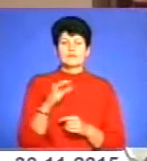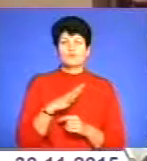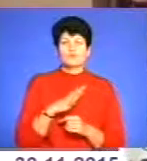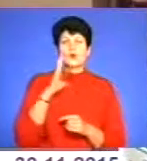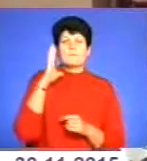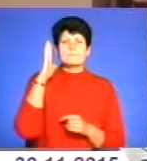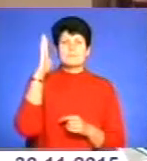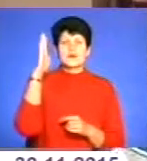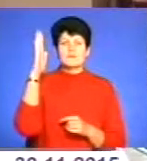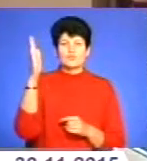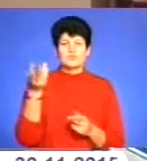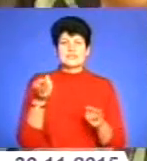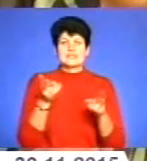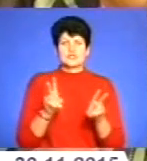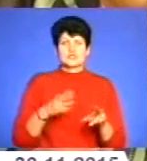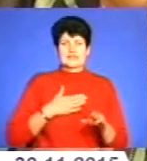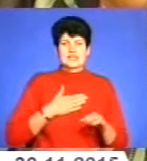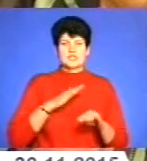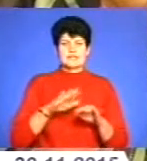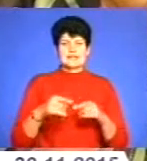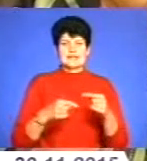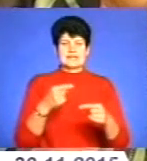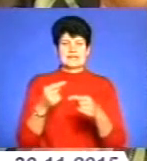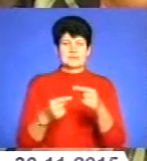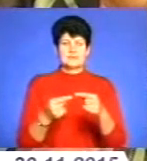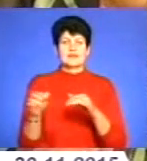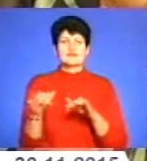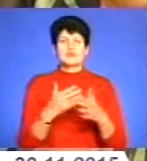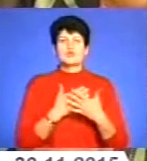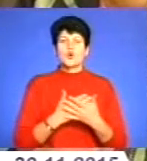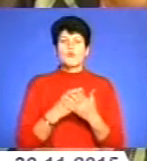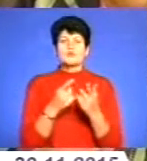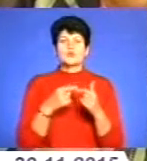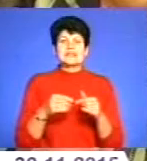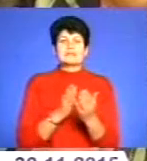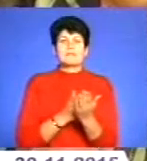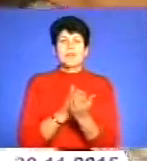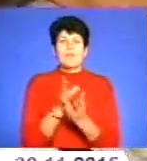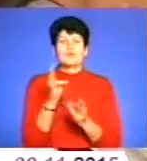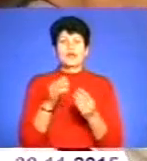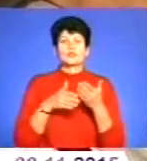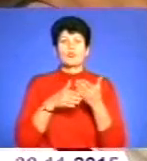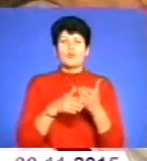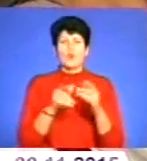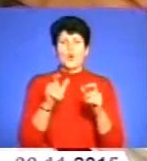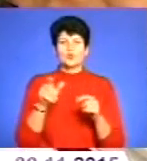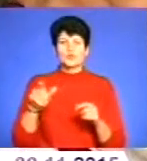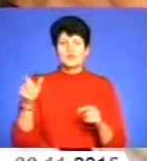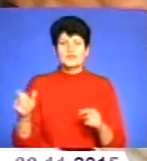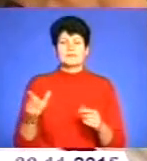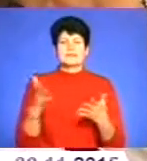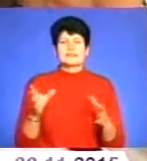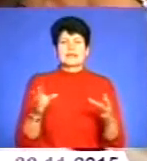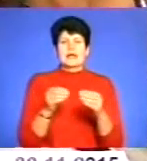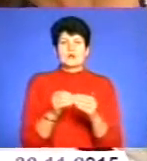в майбутнє, залишилося нашим дітям. Діяльність громадської організації в основному спрямована на допомогу людям, які стикаються з